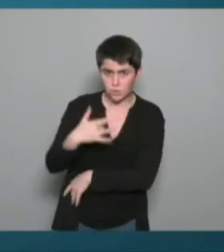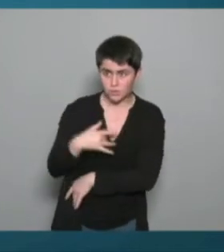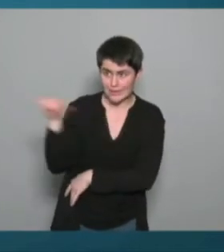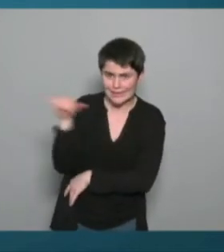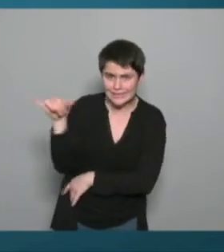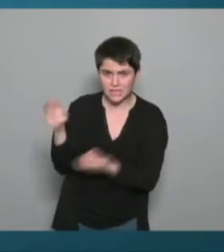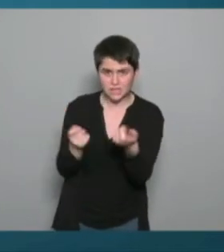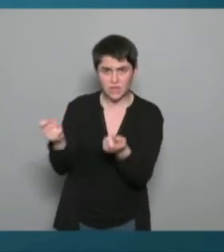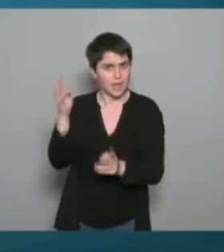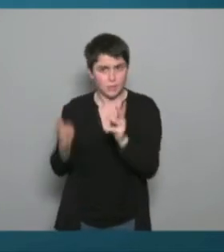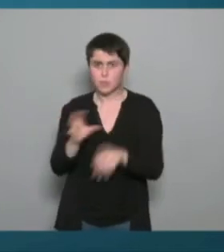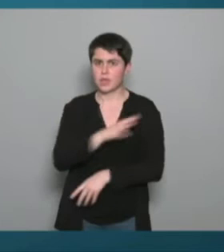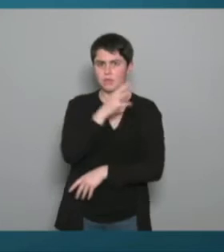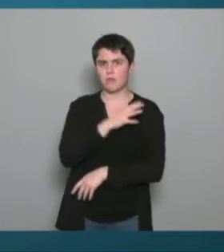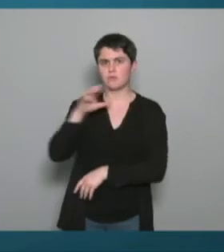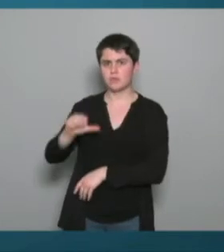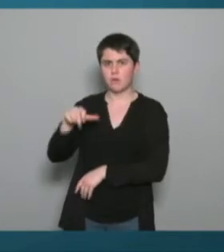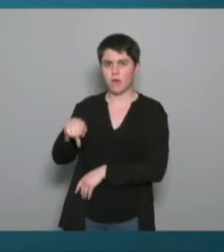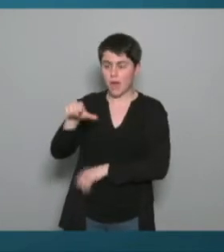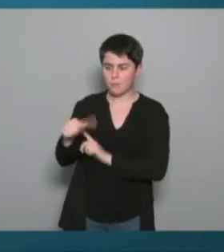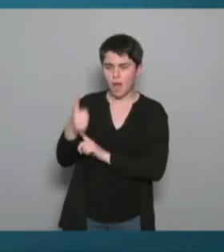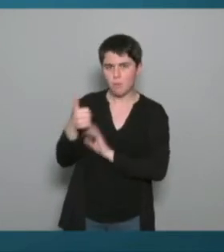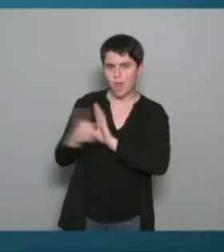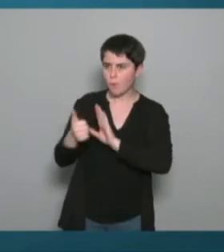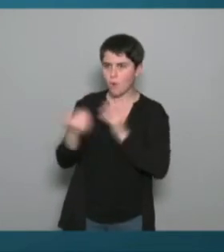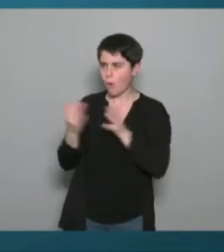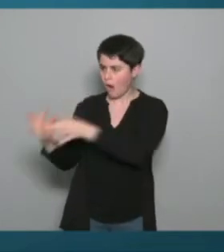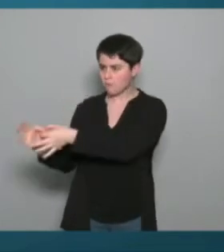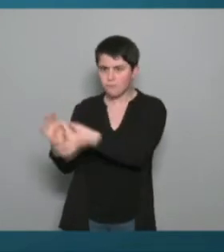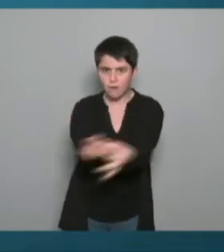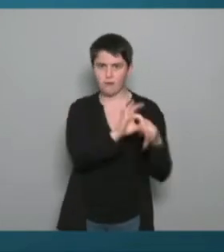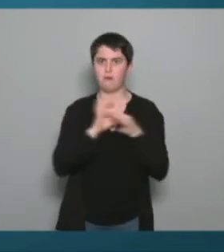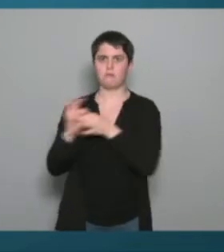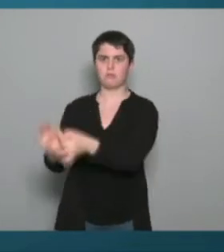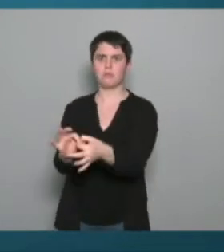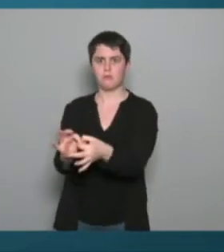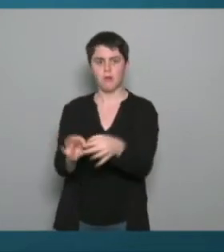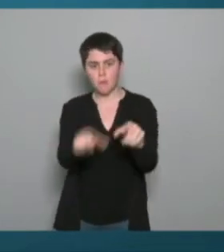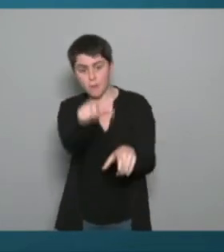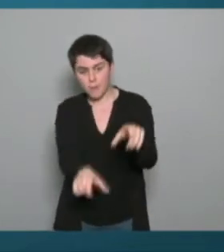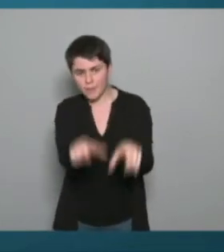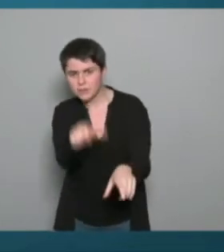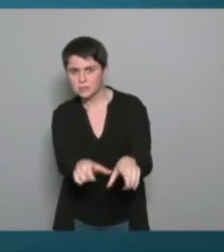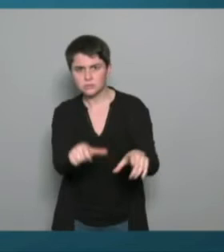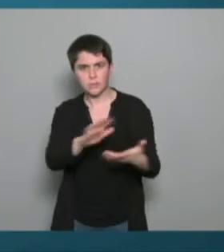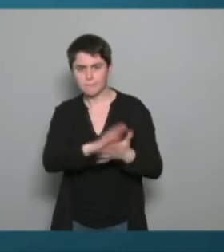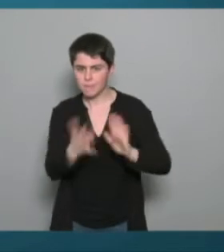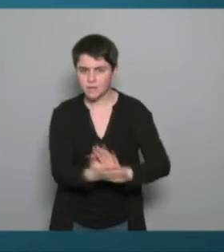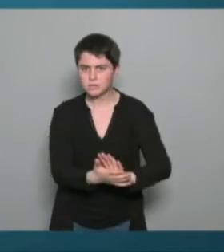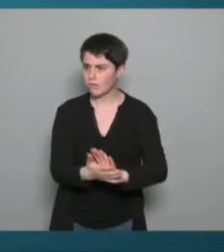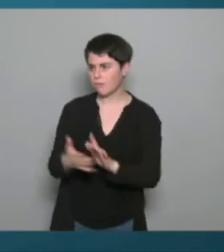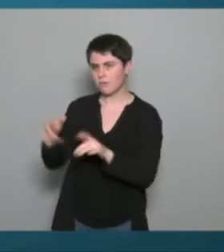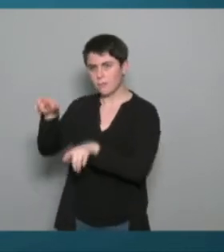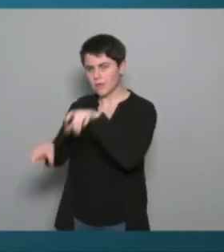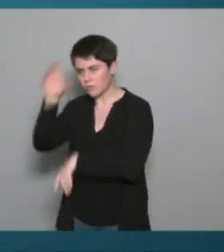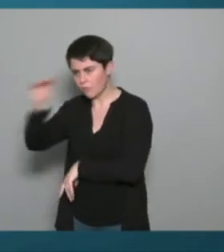véritable acteur de la coordination de toutes ces activités pour permettre aux usagers à tout un chacun d'être en santé voilà